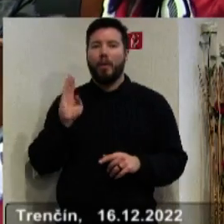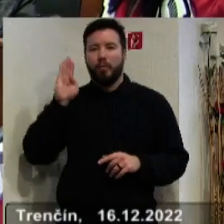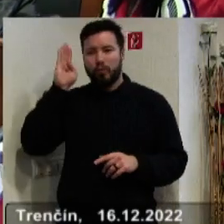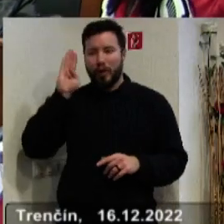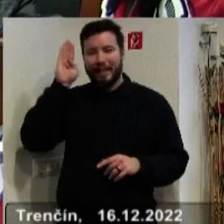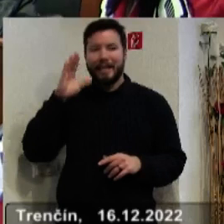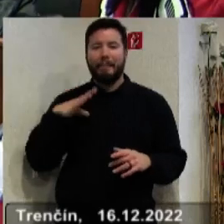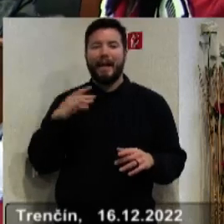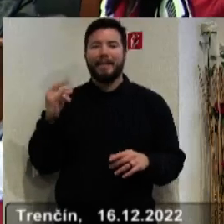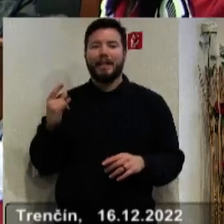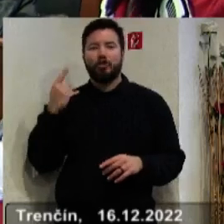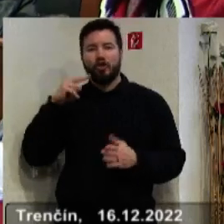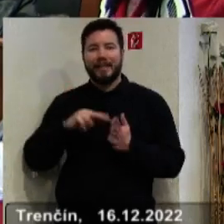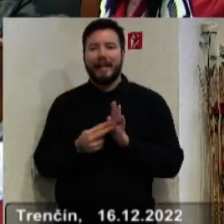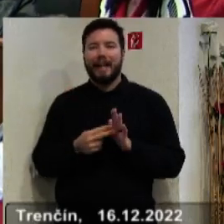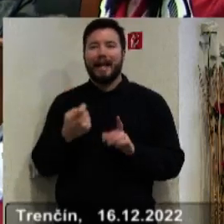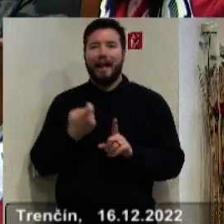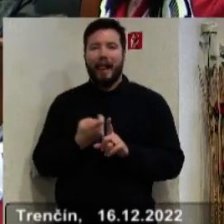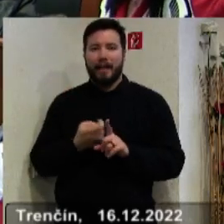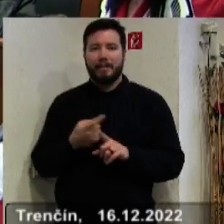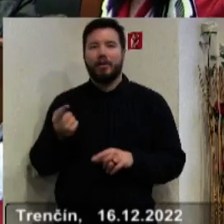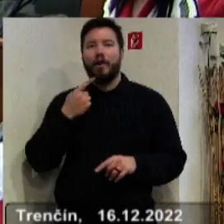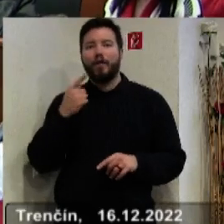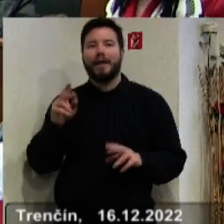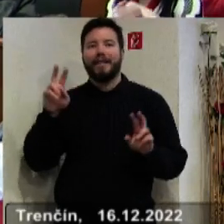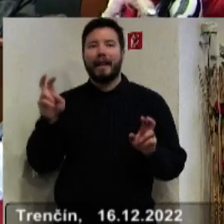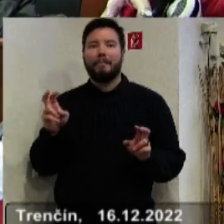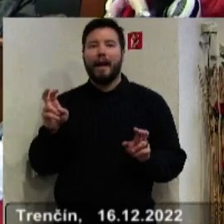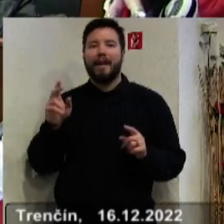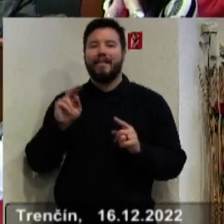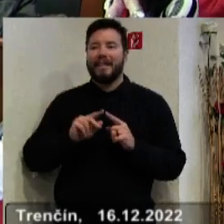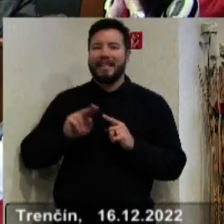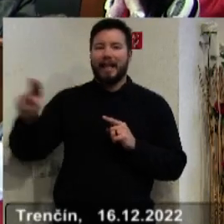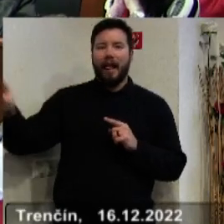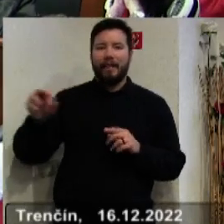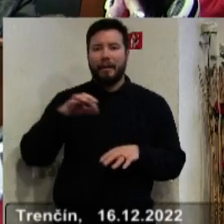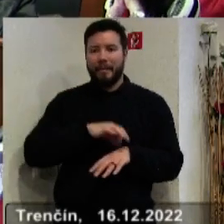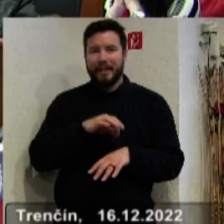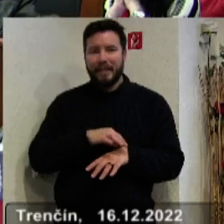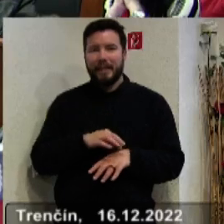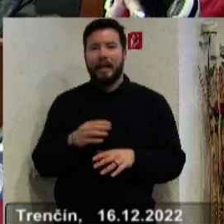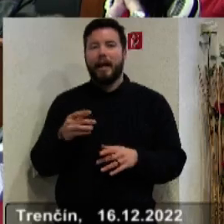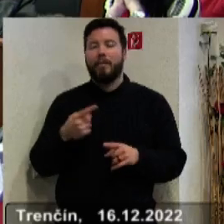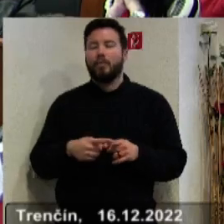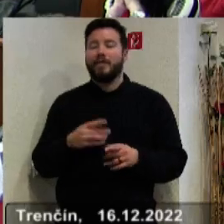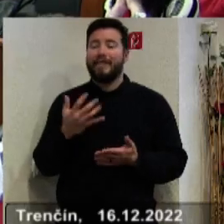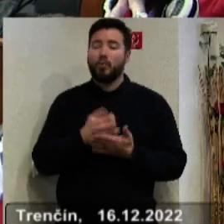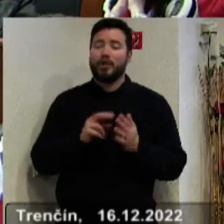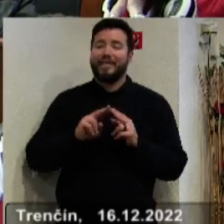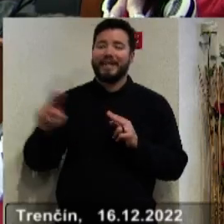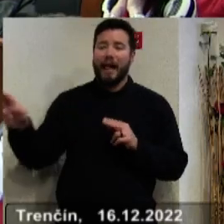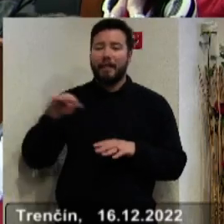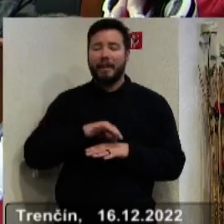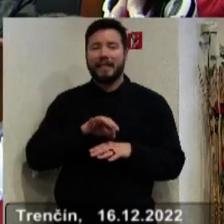inž. Glac. Hovoril o telemedicíne a využití vošetravateľskej starostlivosti.